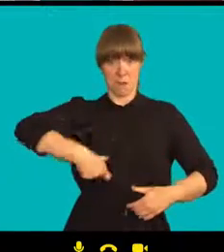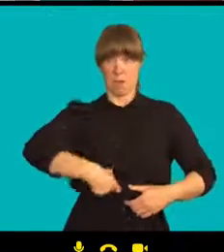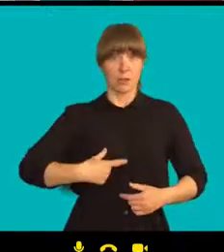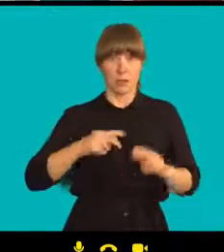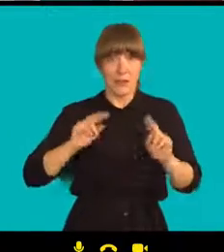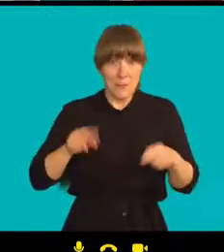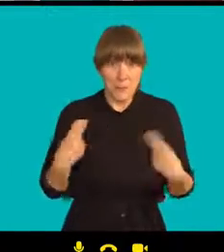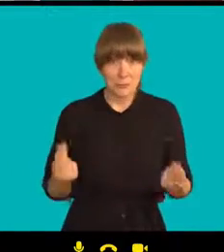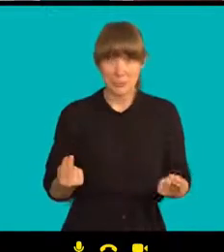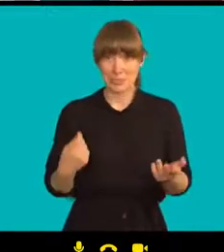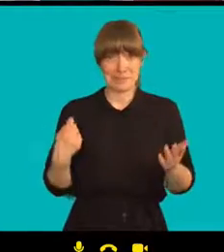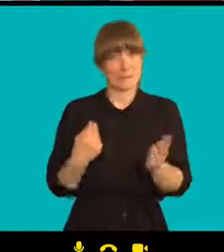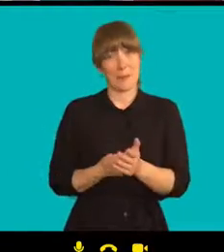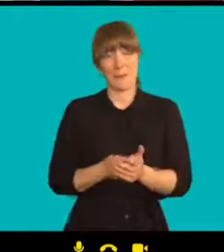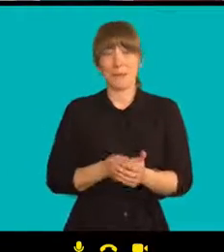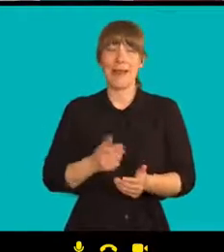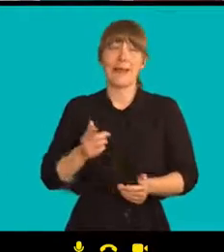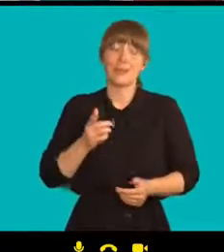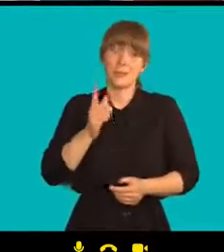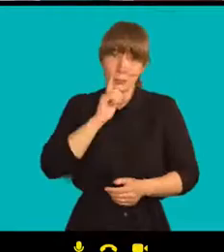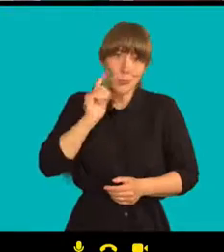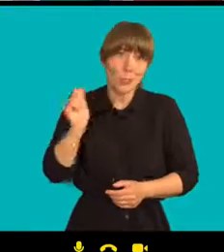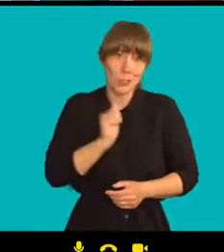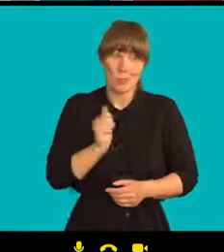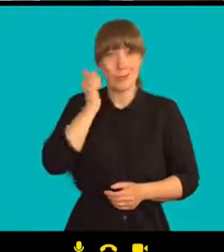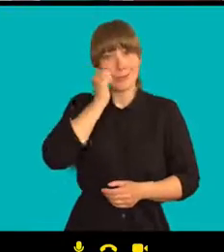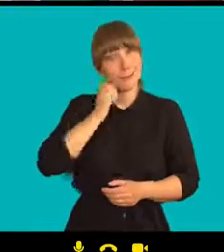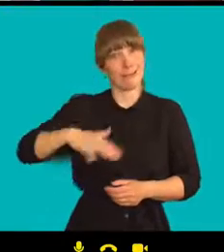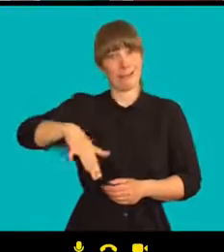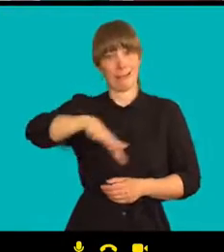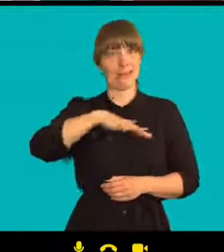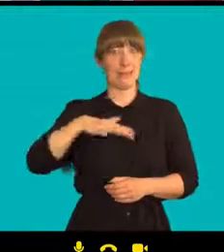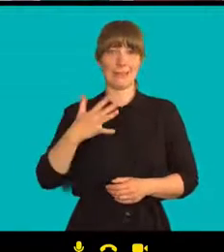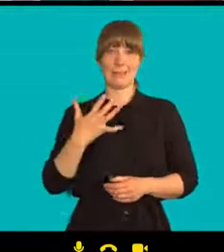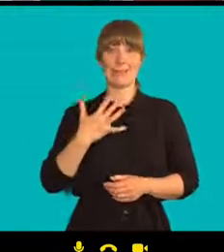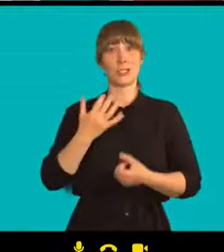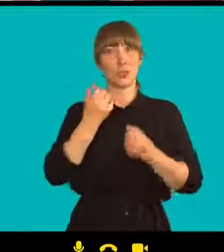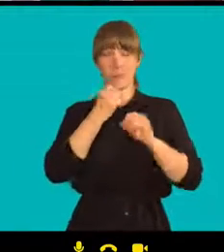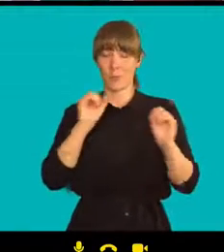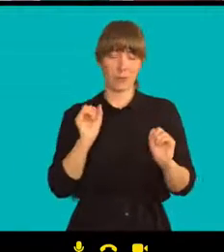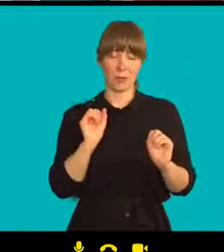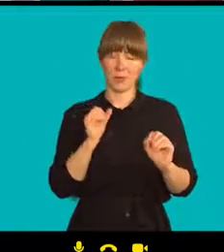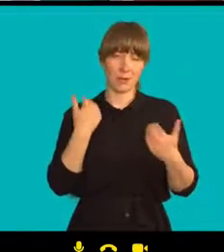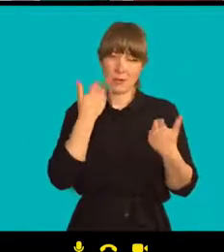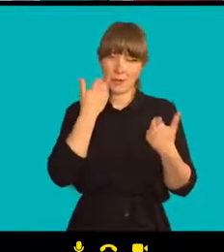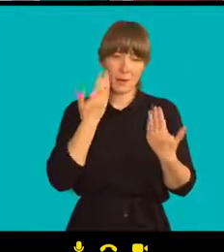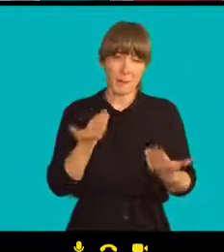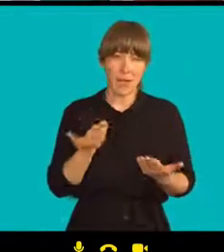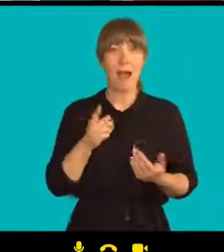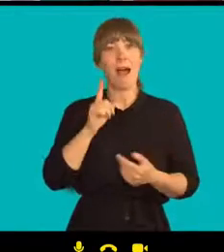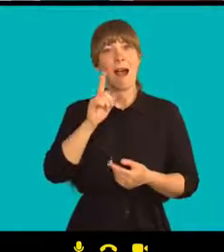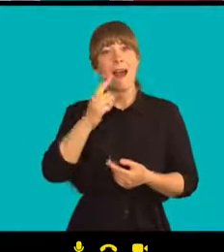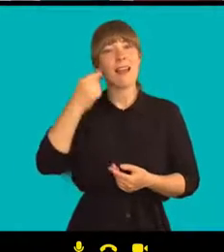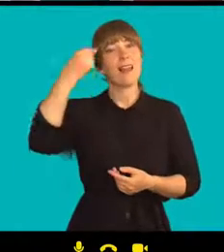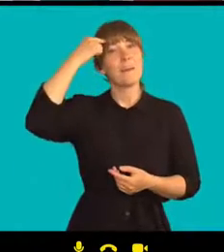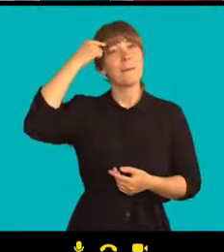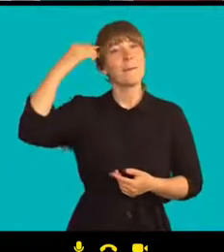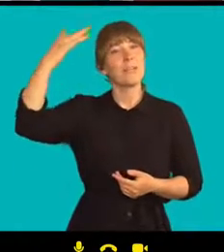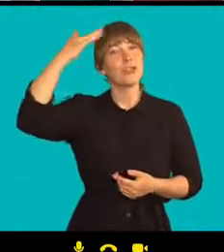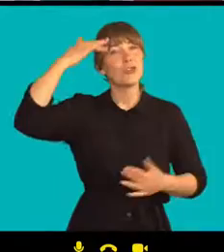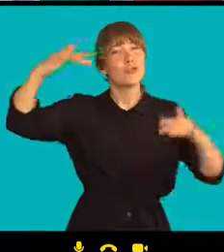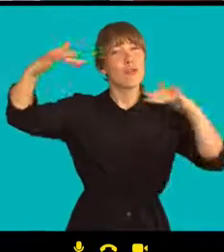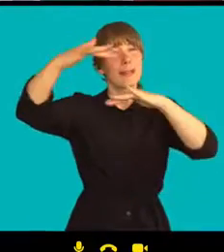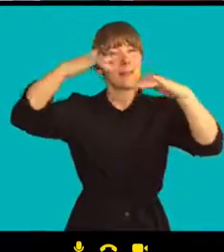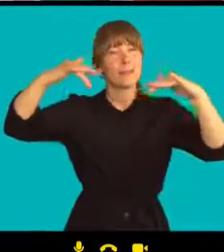formálně lidé v Belorusku nejsou svobodní. Ale už se tam odhrál změna v myslí lidí